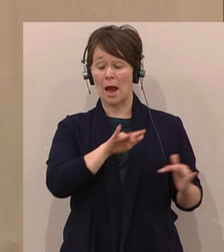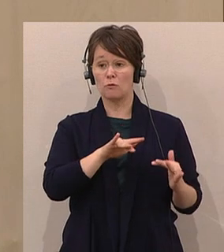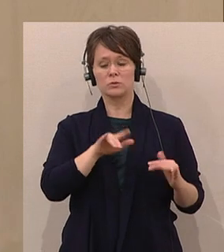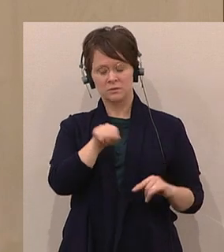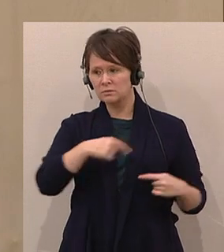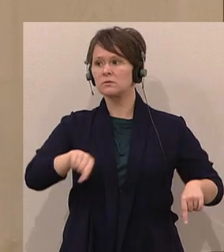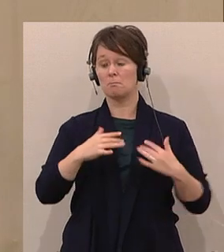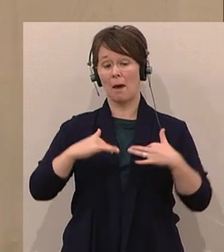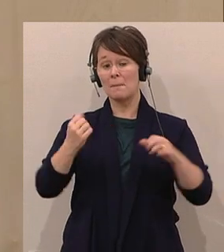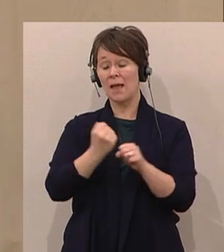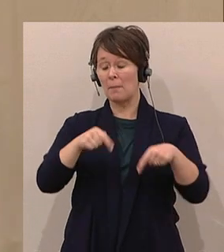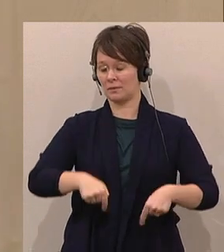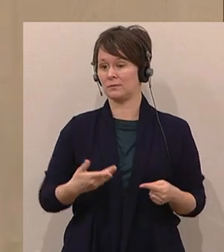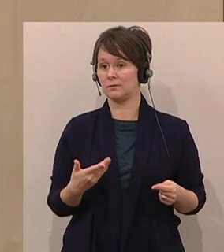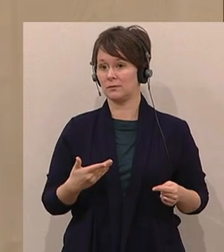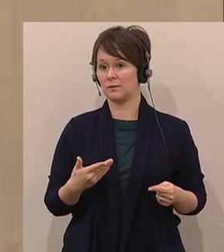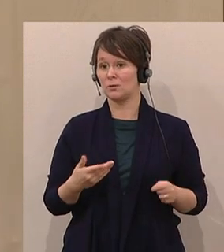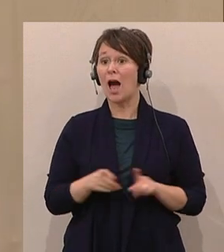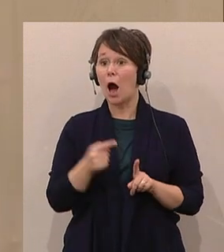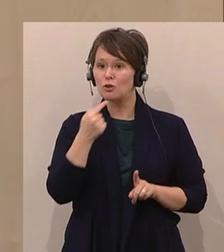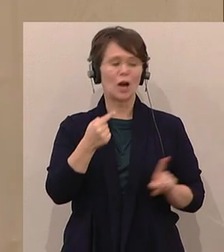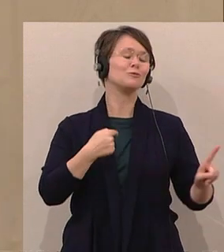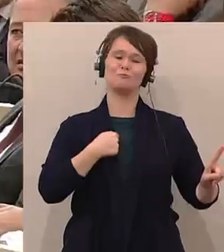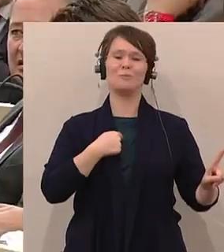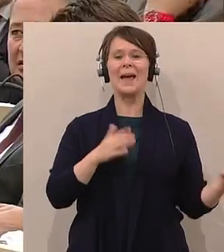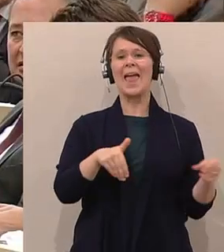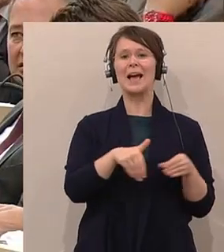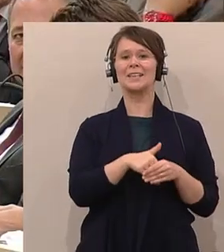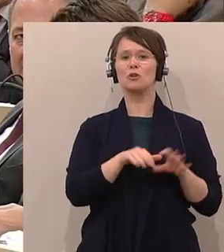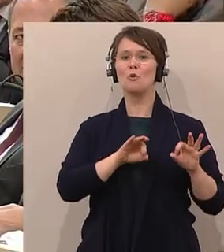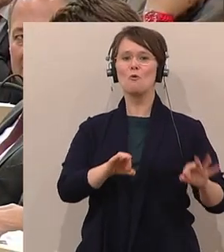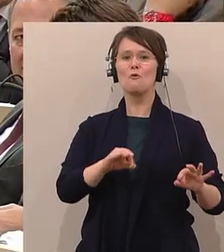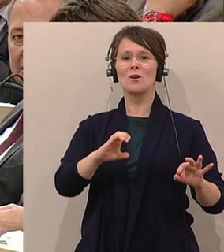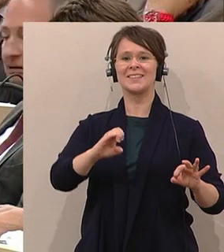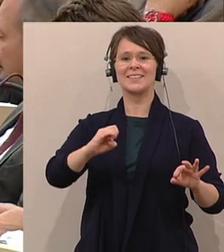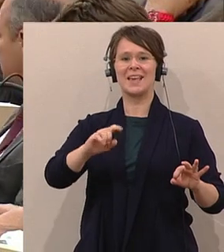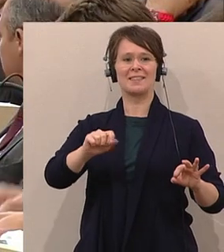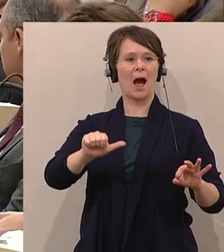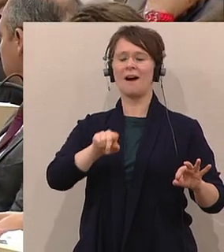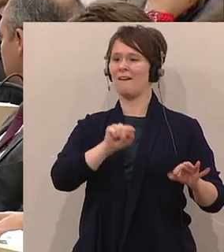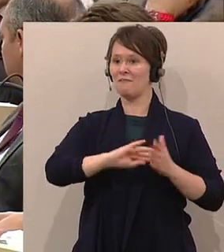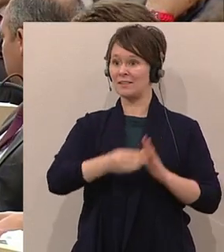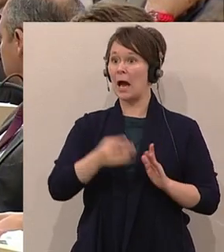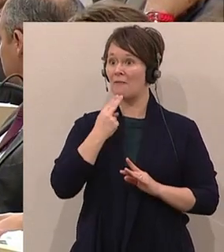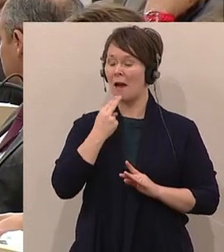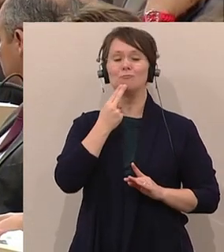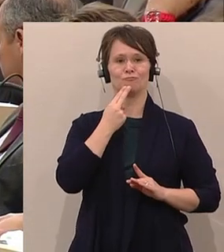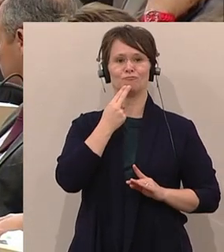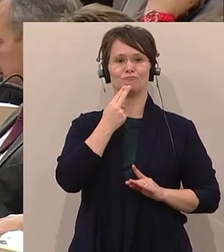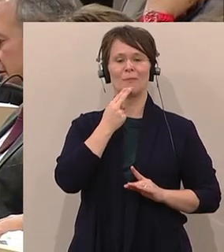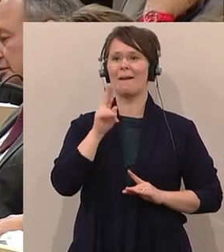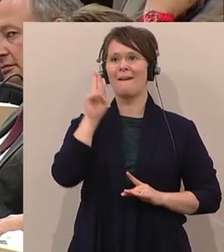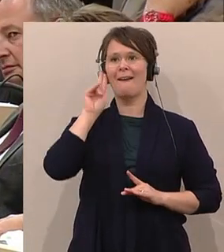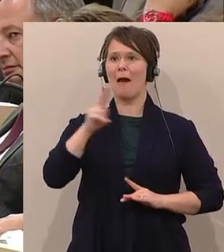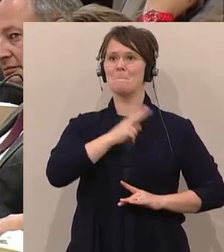anstelle der CETA-Verträge kriegt sie mich, den Magister Kern. Und das kann sich ein mündiges und